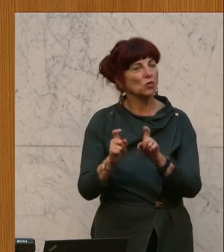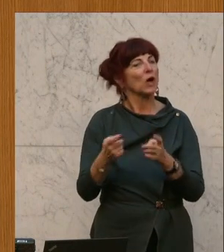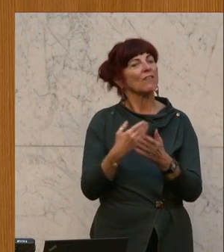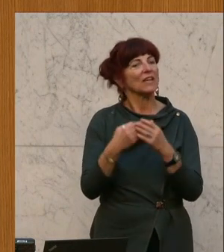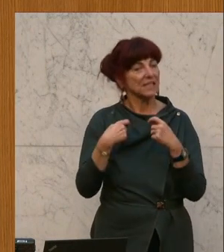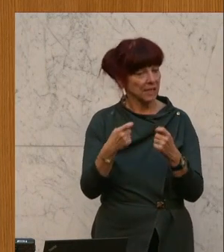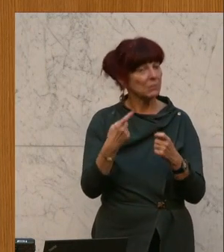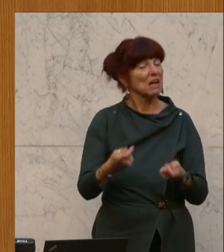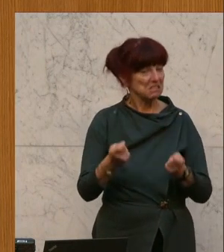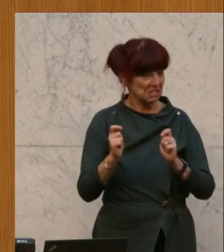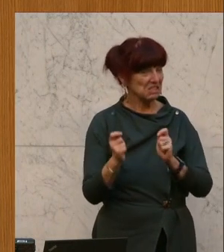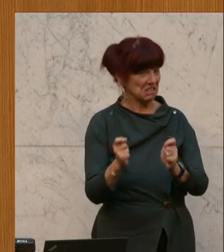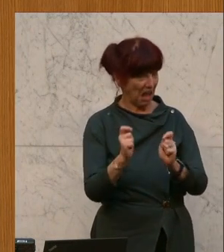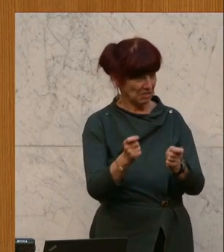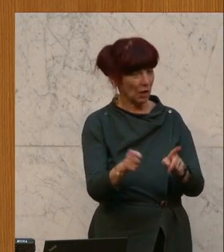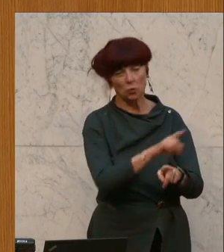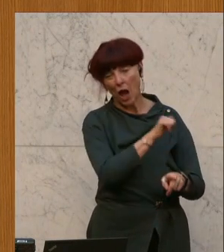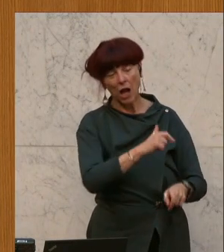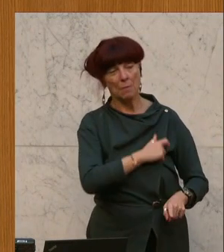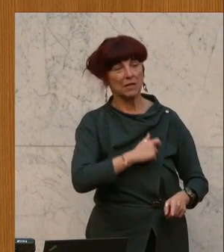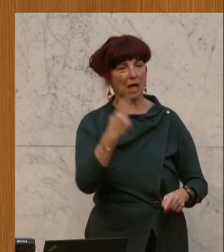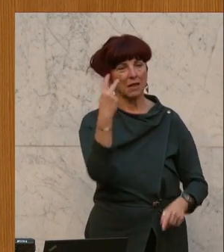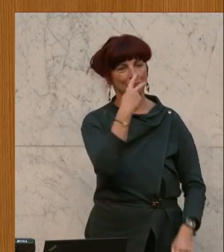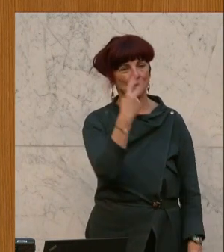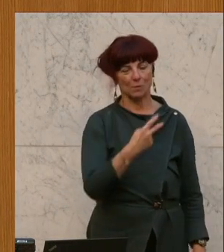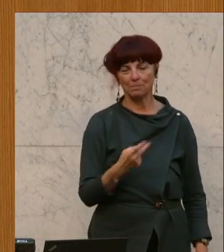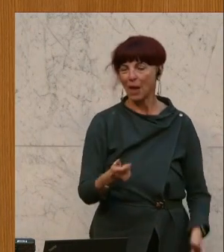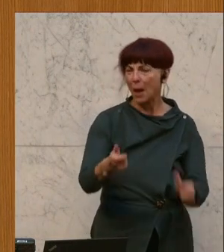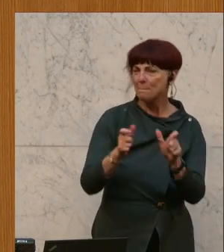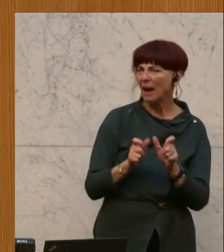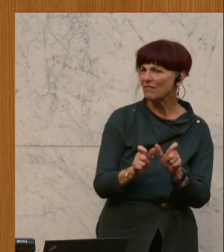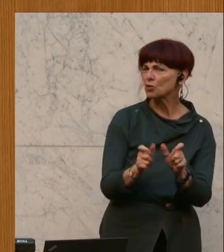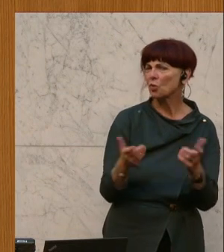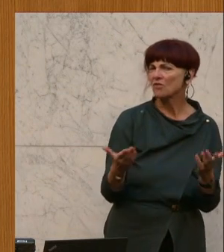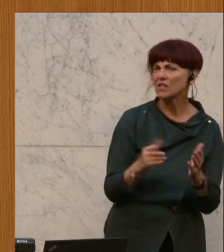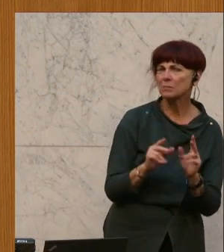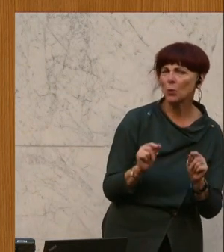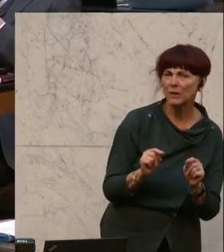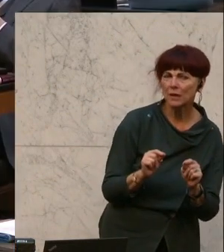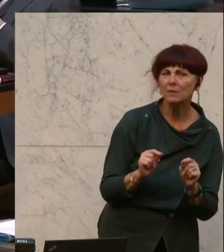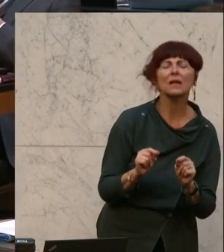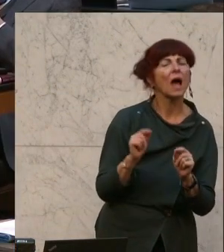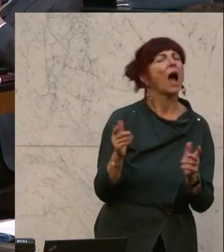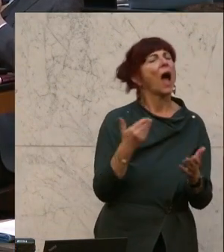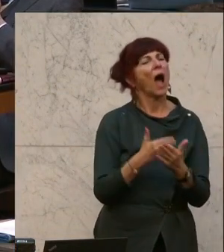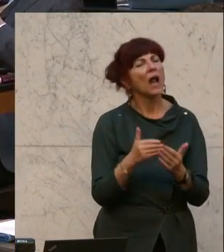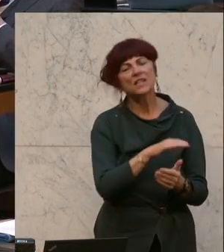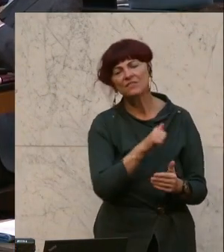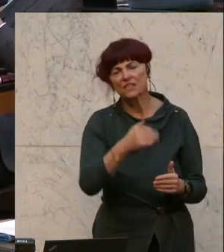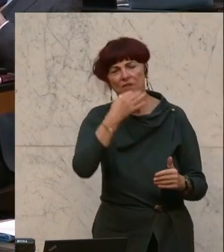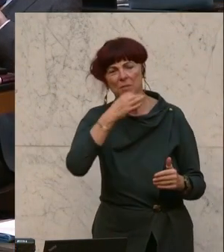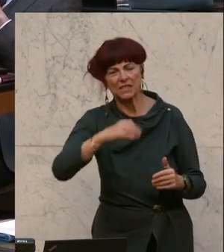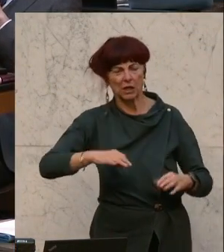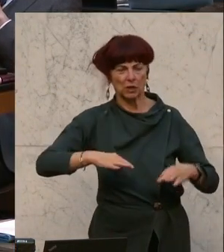zugestimmt. Was ist Prävention? Prävention ist eigentlich alles, was auf eine Besserung der Gesundheit und eine Verhütung und Früherkennung von